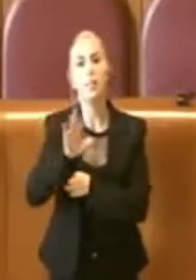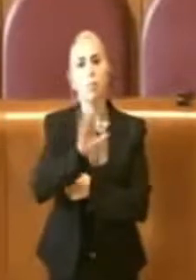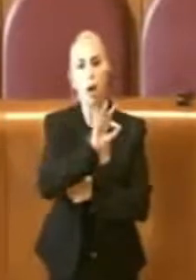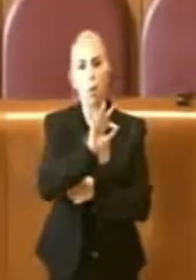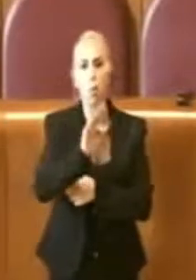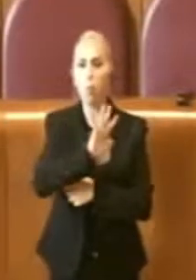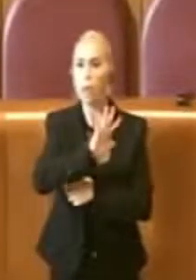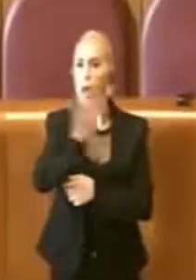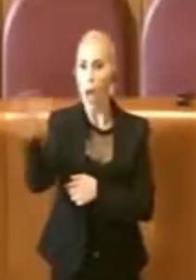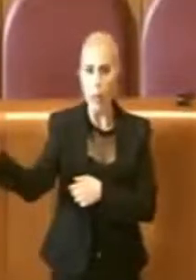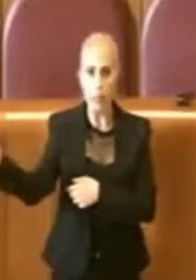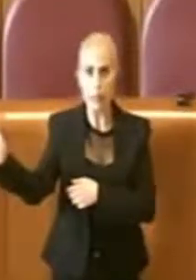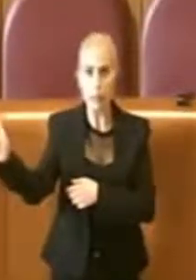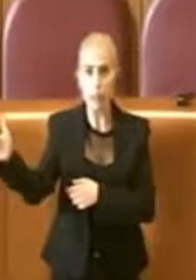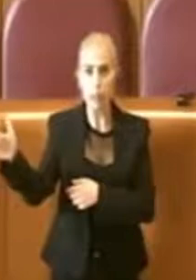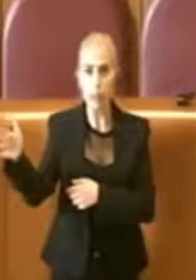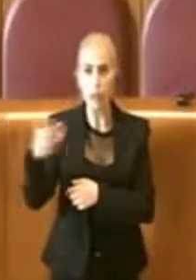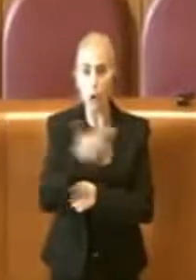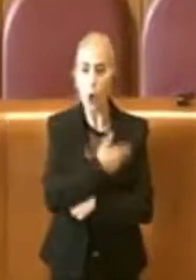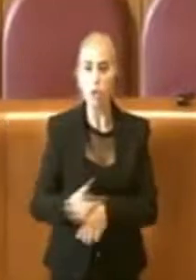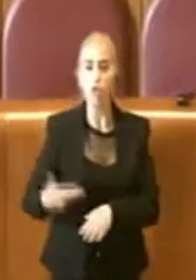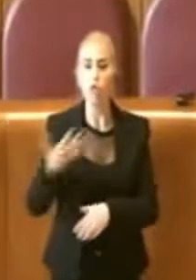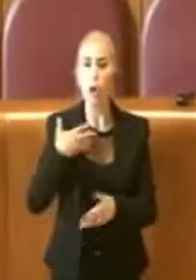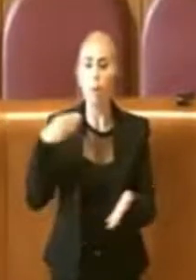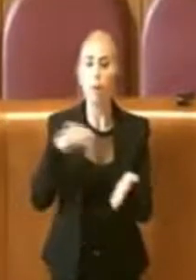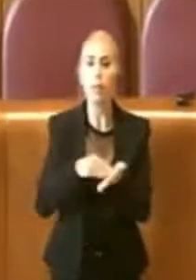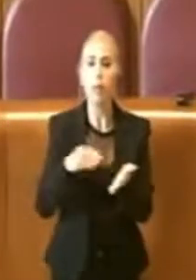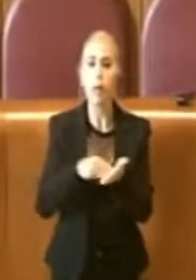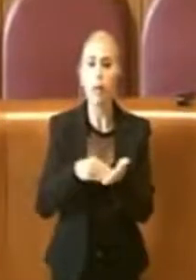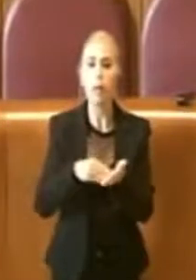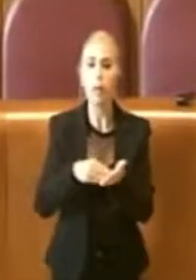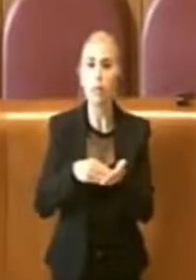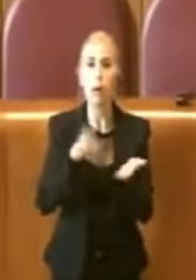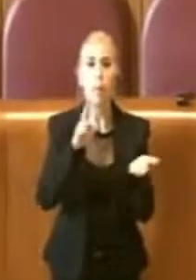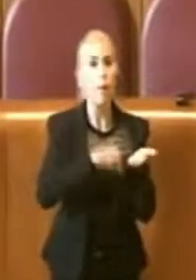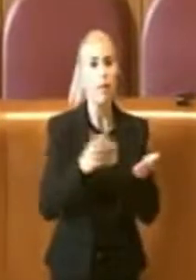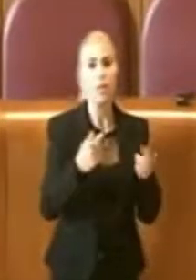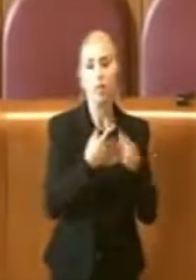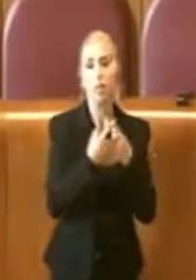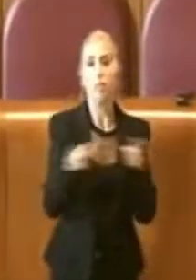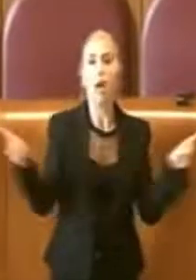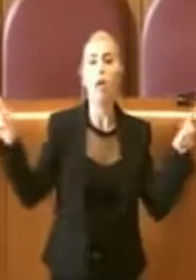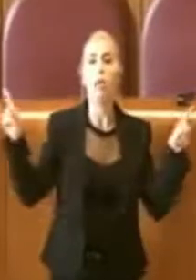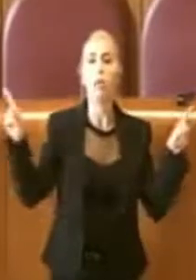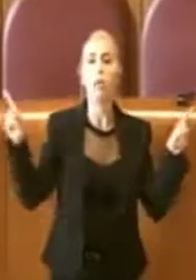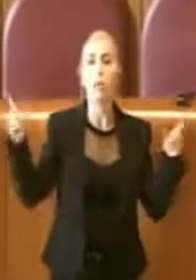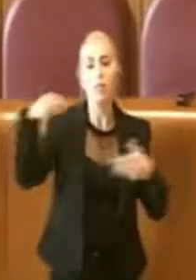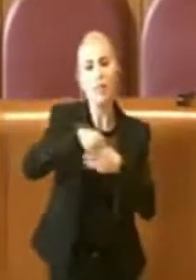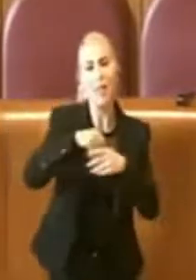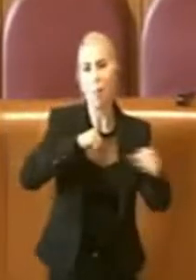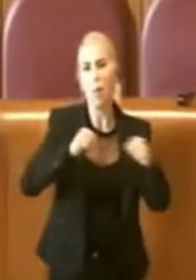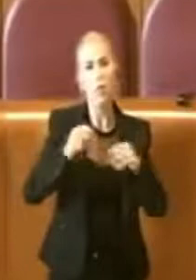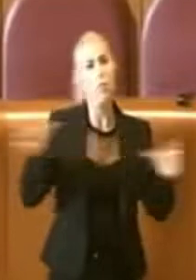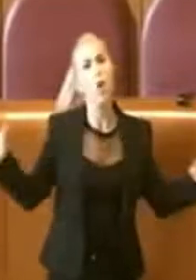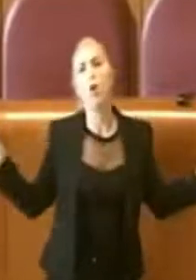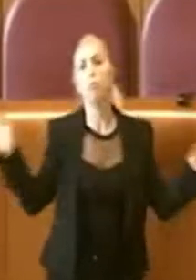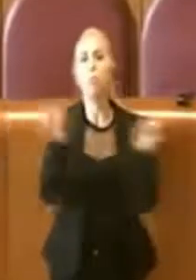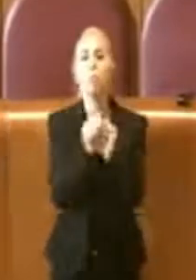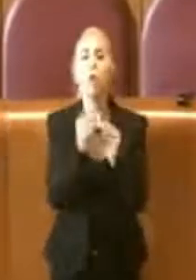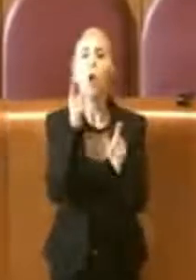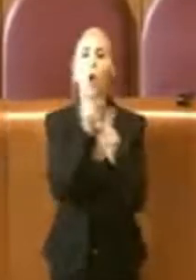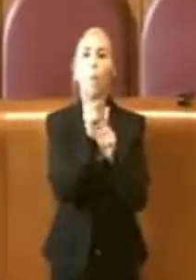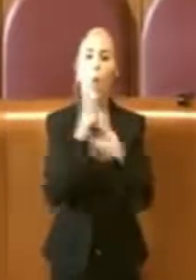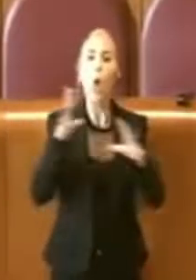di altri partiti, all'epoca era all'interno di quell'amministrazione. Ma non lo sto facendo riassunto per dare